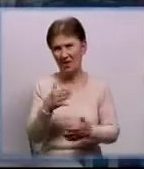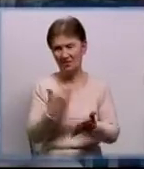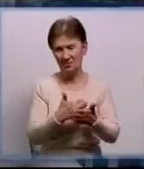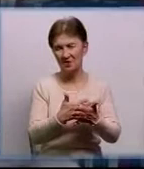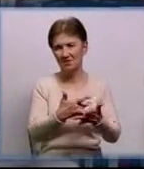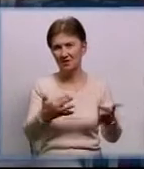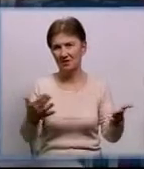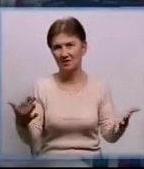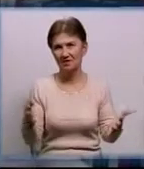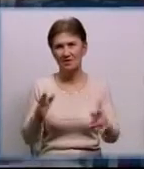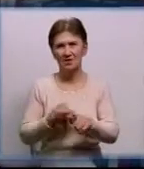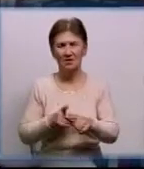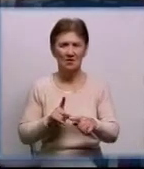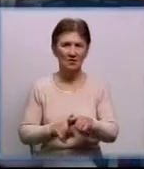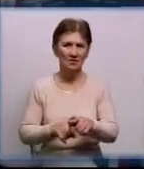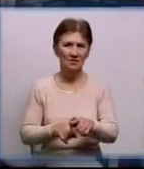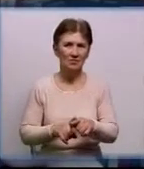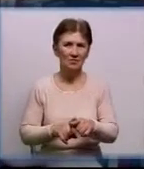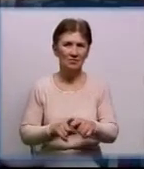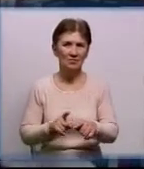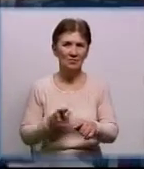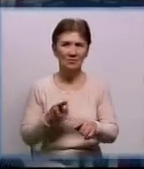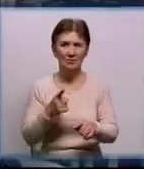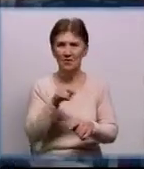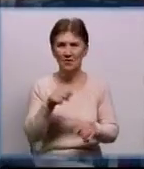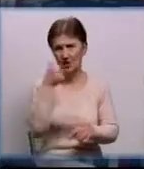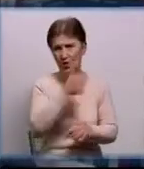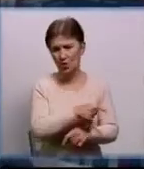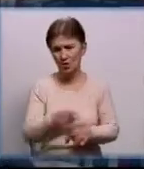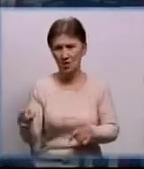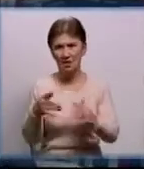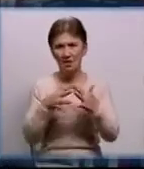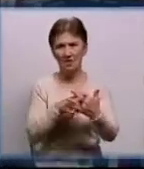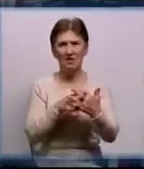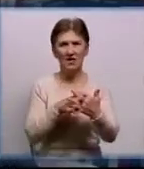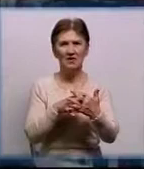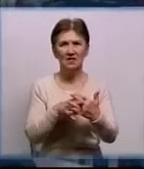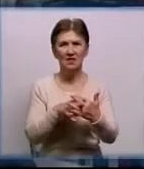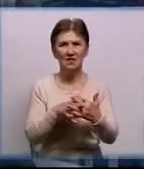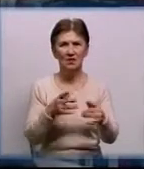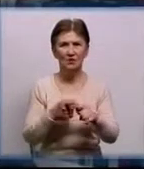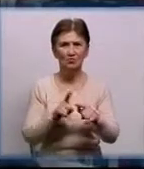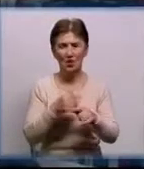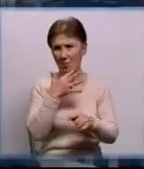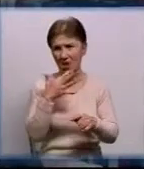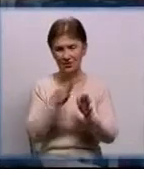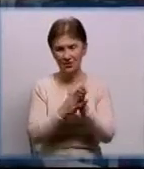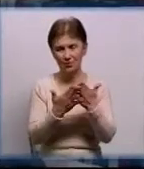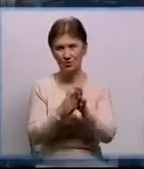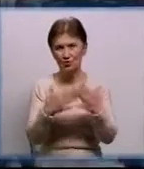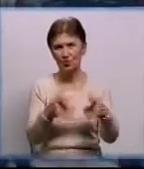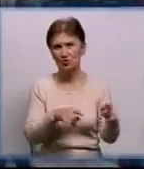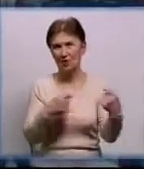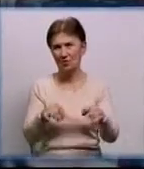вторгуємо. І плануємо ремонтувати військову техніку, тому що за роки війни в нас є 4 автівки, які ми волонтерським коштом придбали для нашого